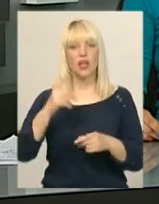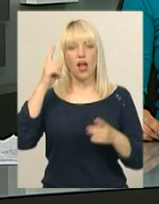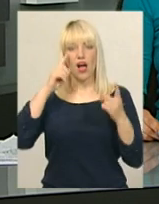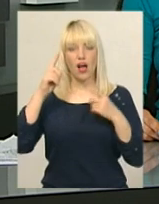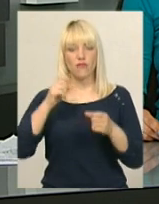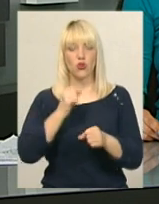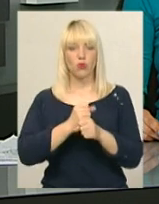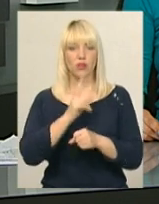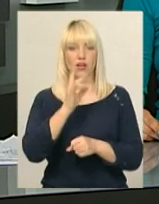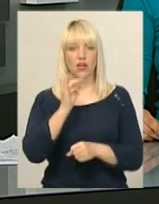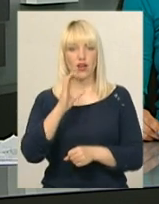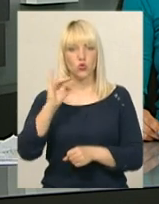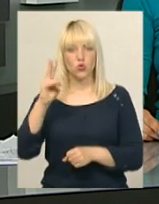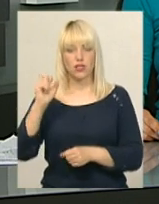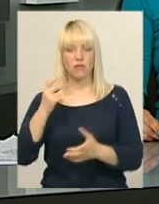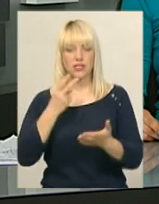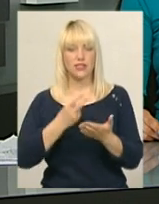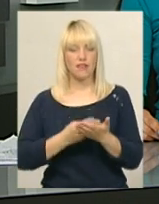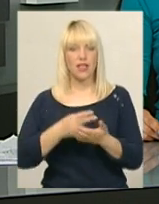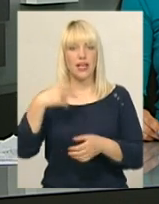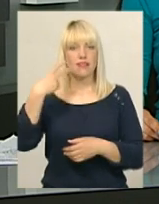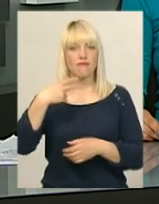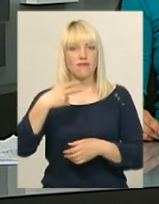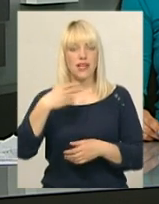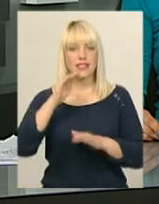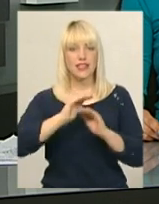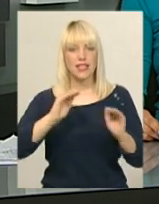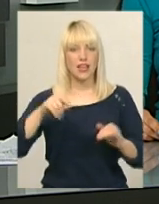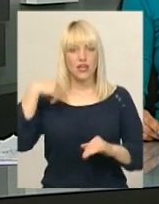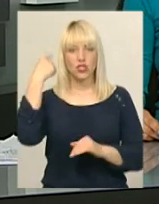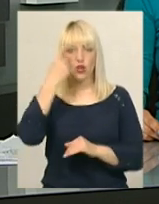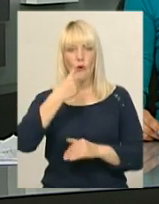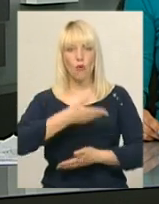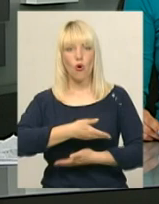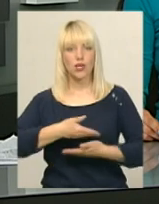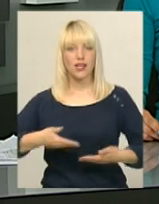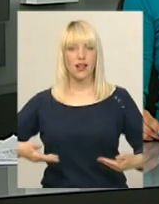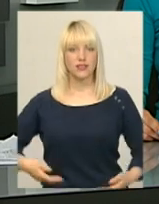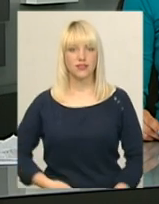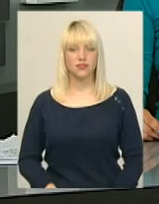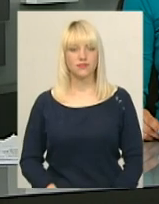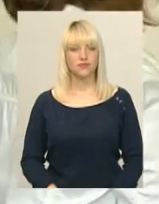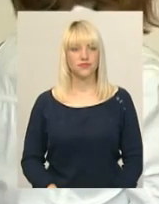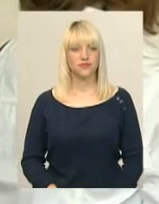представила 20 дитячих портретів. На них зобразила емоції малюків. Більше розкаже Тетяна Ворожцова.